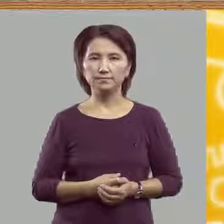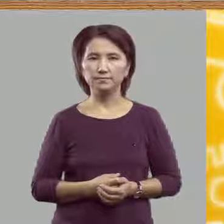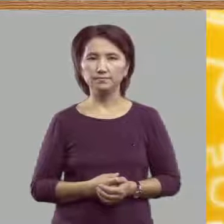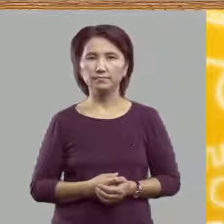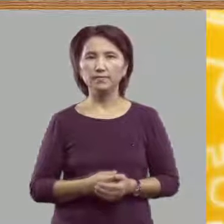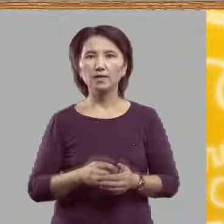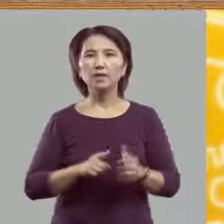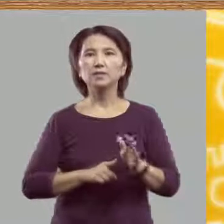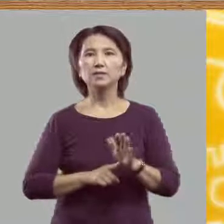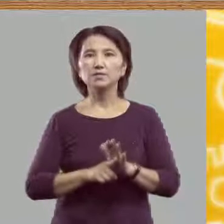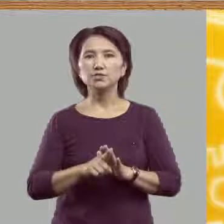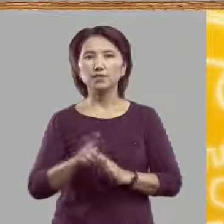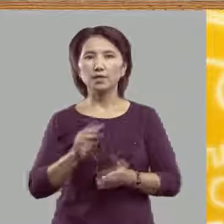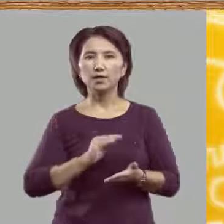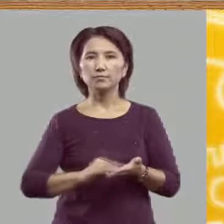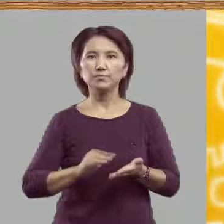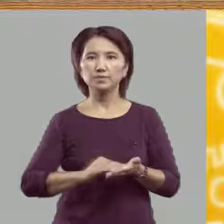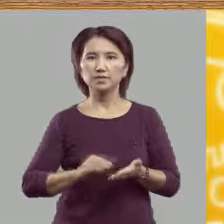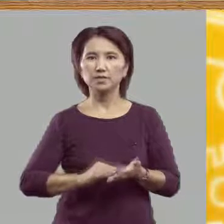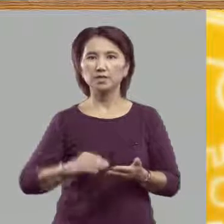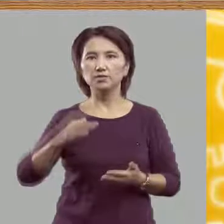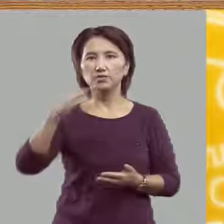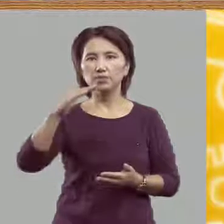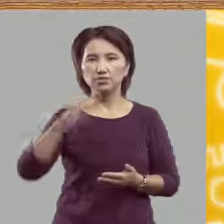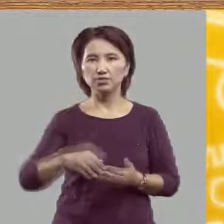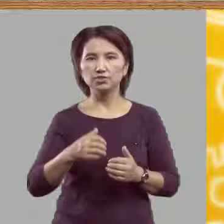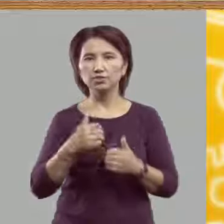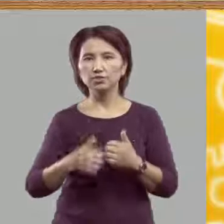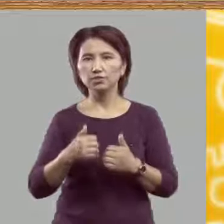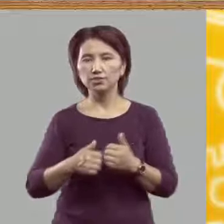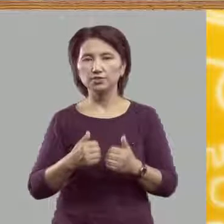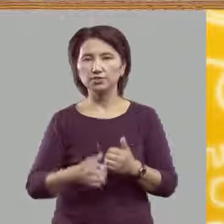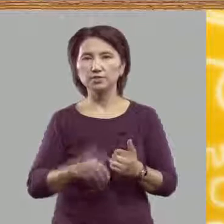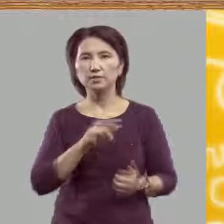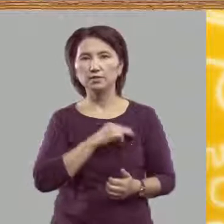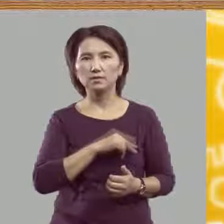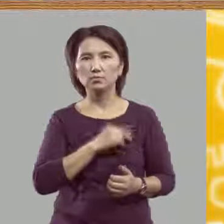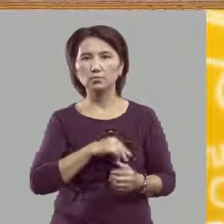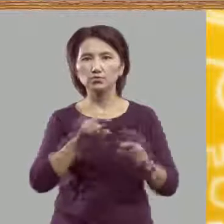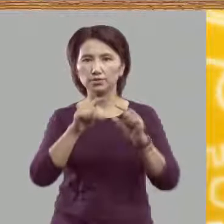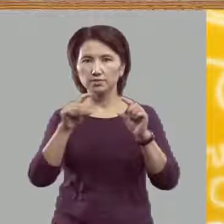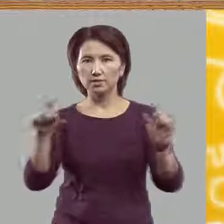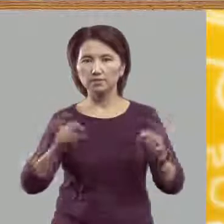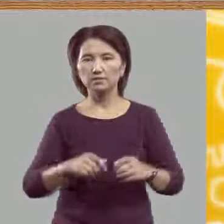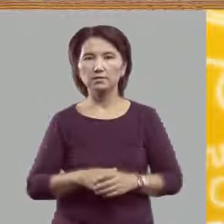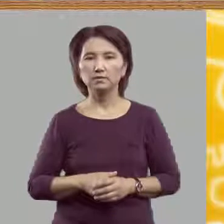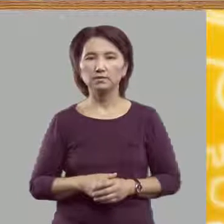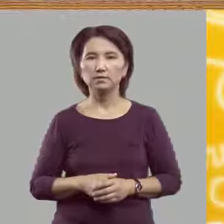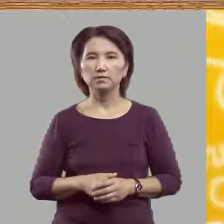Начинаем писать ниже середины рабочей строки.